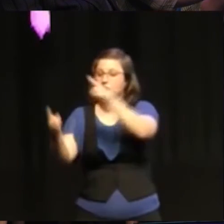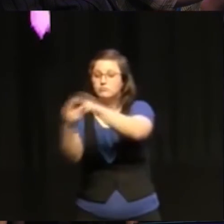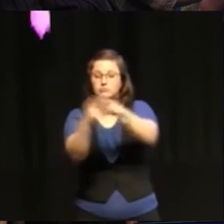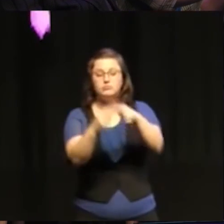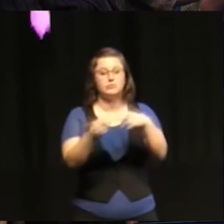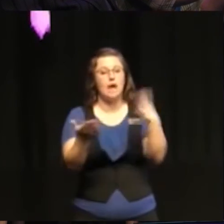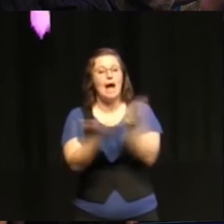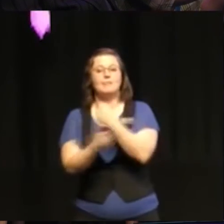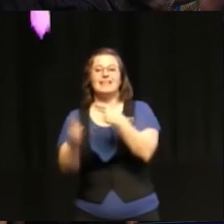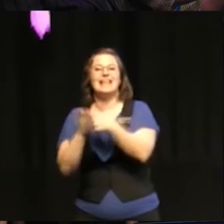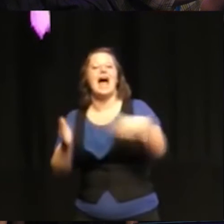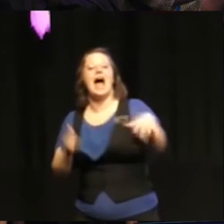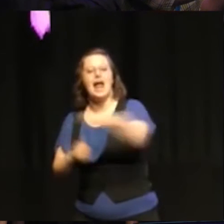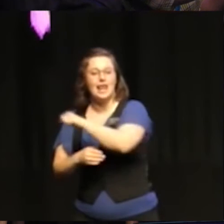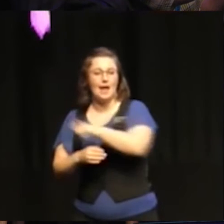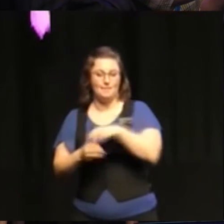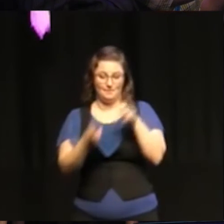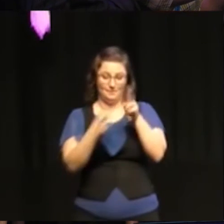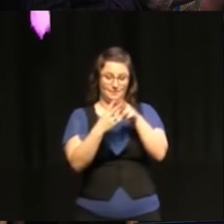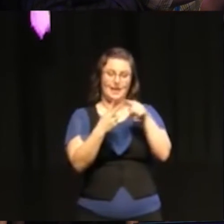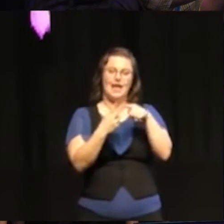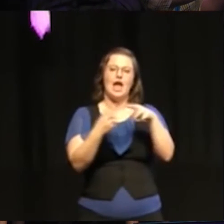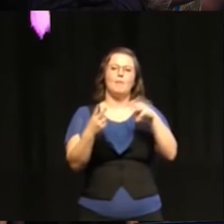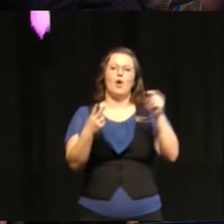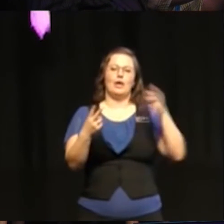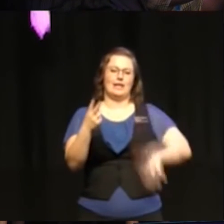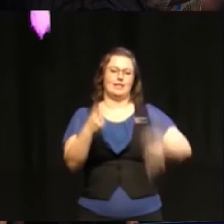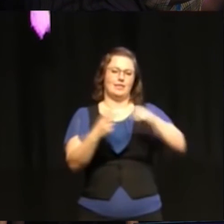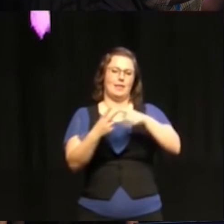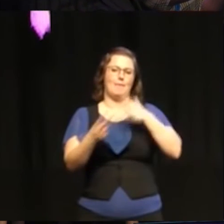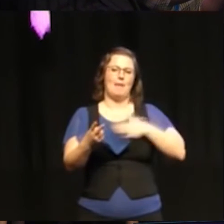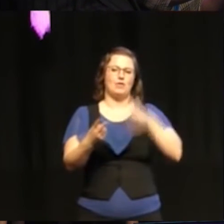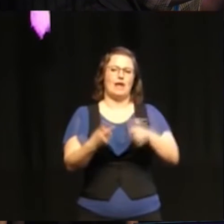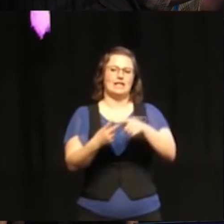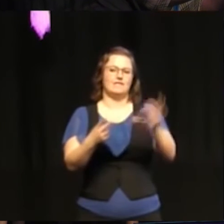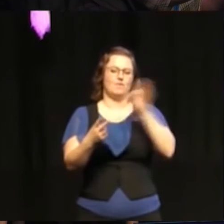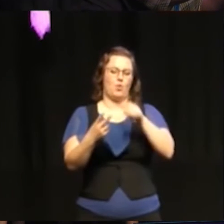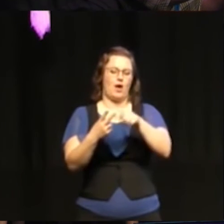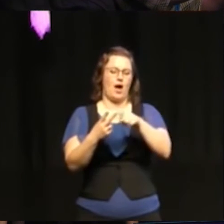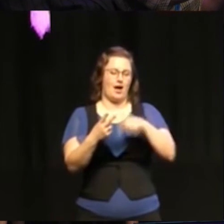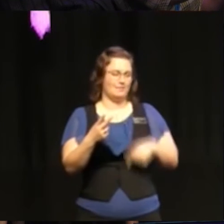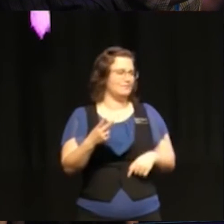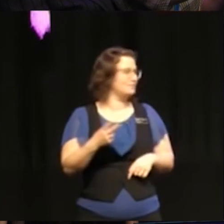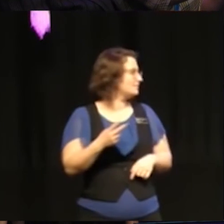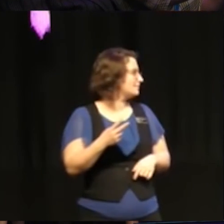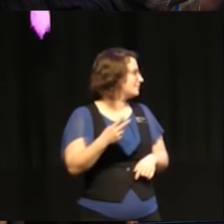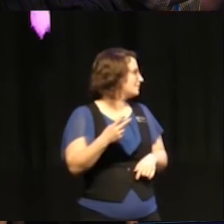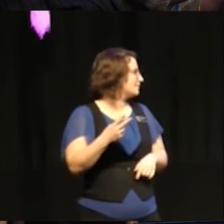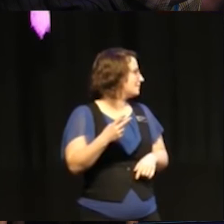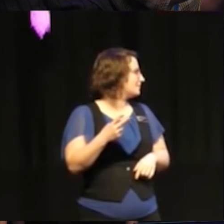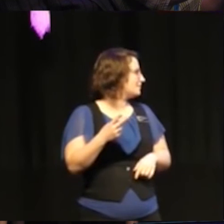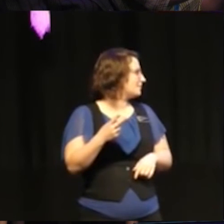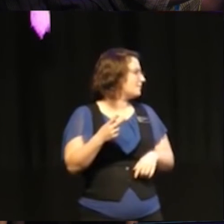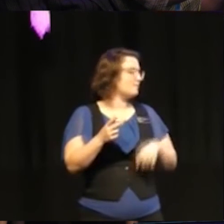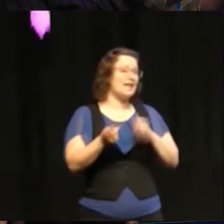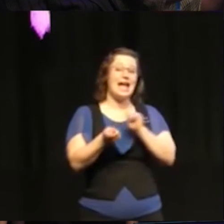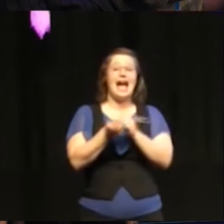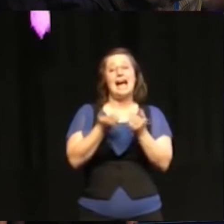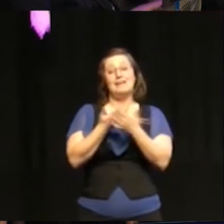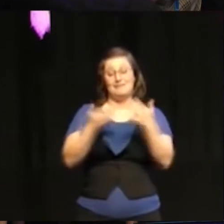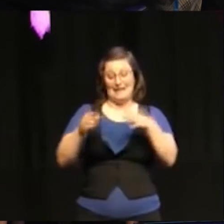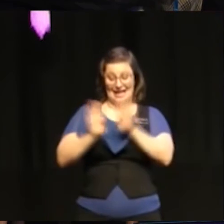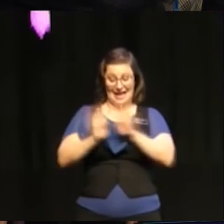det Malin får ta den andra frågan den har du tänkt mycket på eller hur Ja det kanske är flera som har tänkt på den